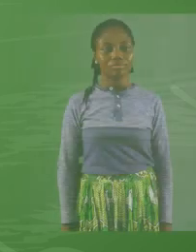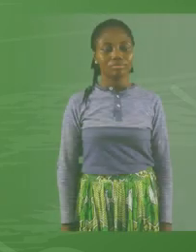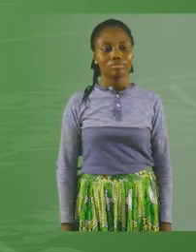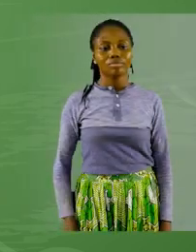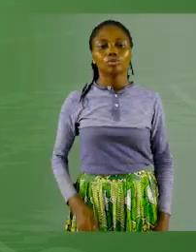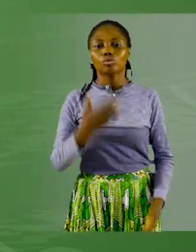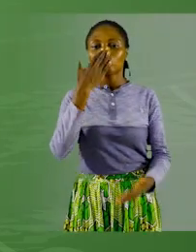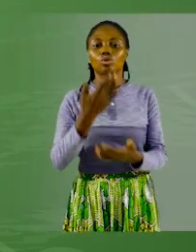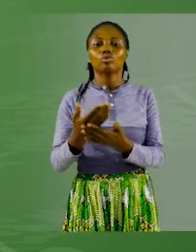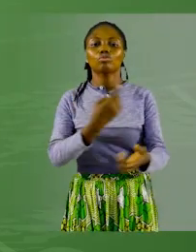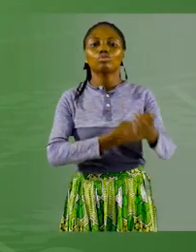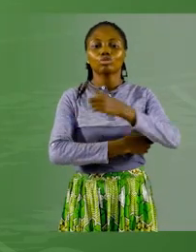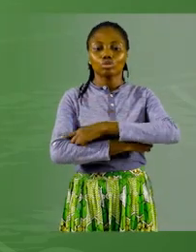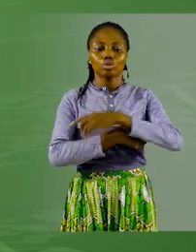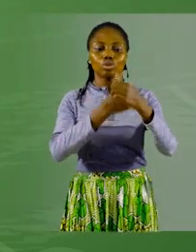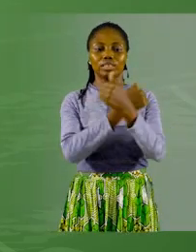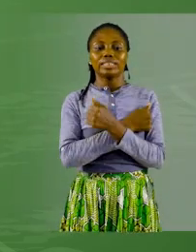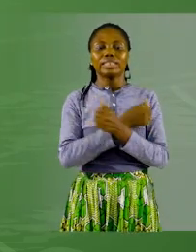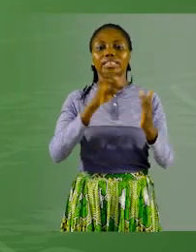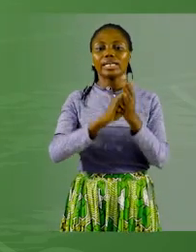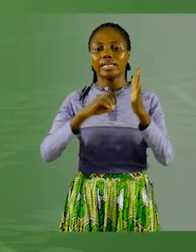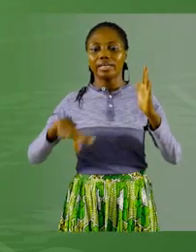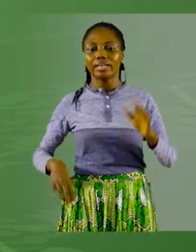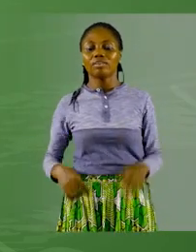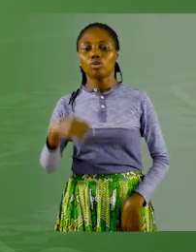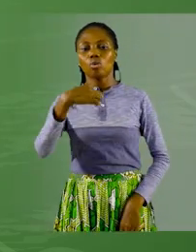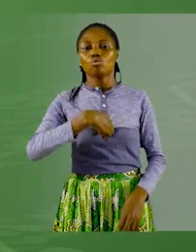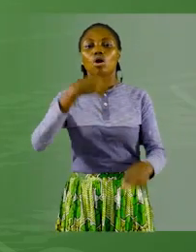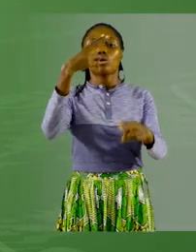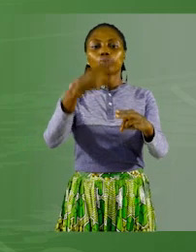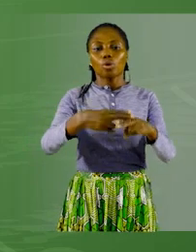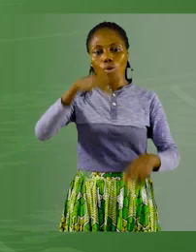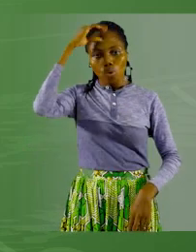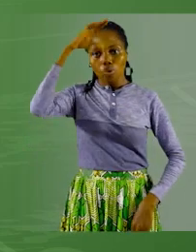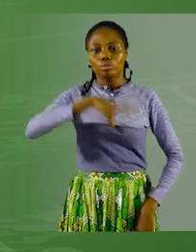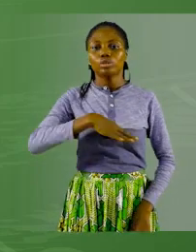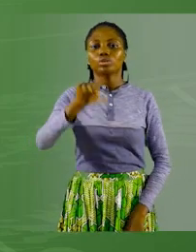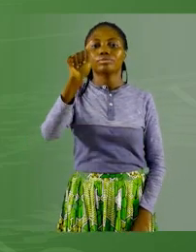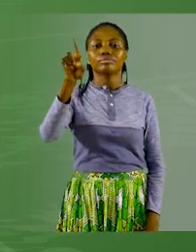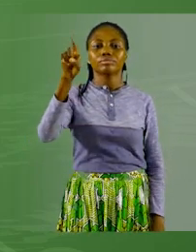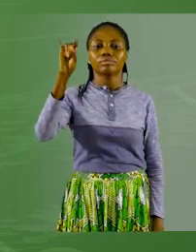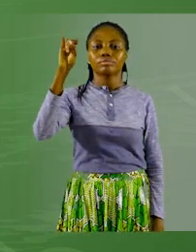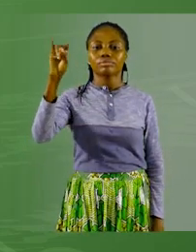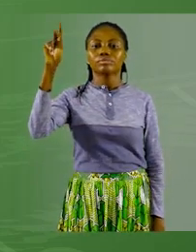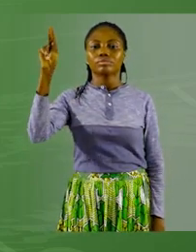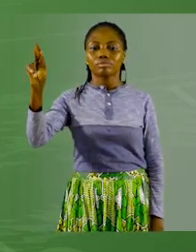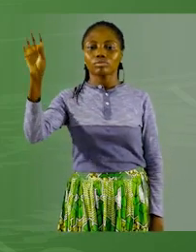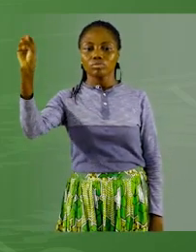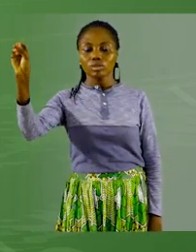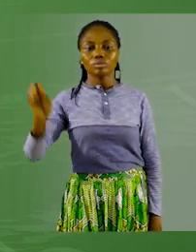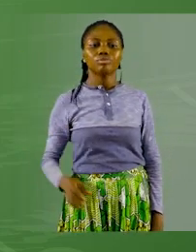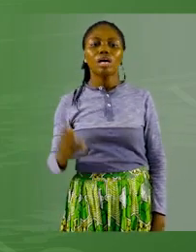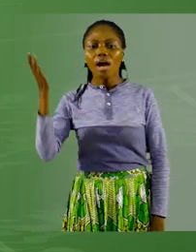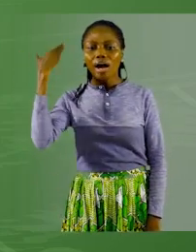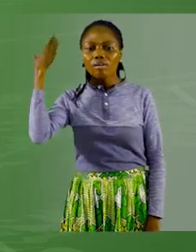Chers élèves, bonjour. Je suis Adiko Eustache, enseignant à l'EPP Sipores 1. Nous avons commencé